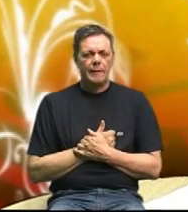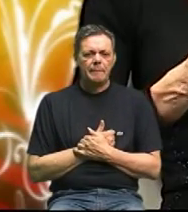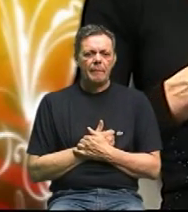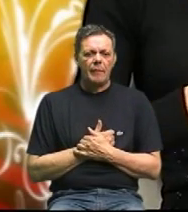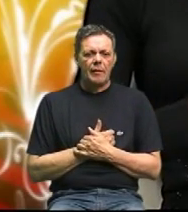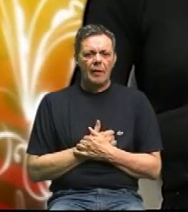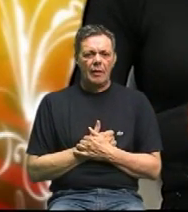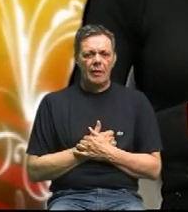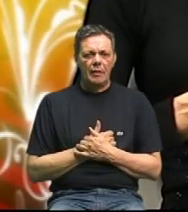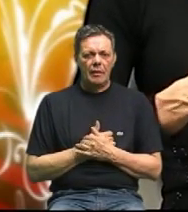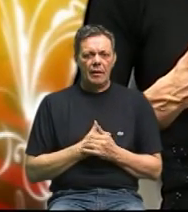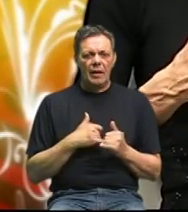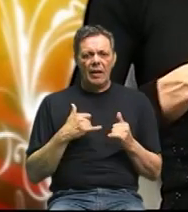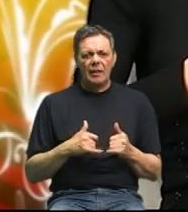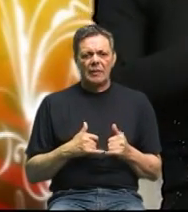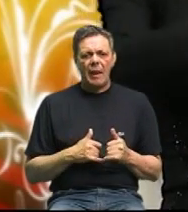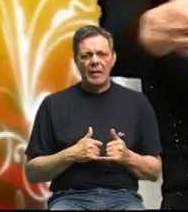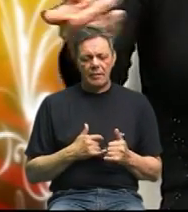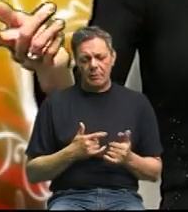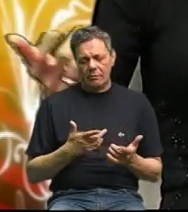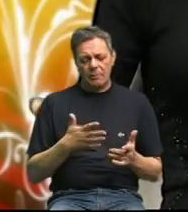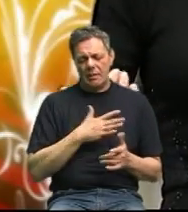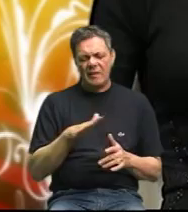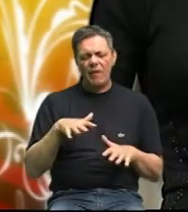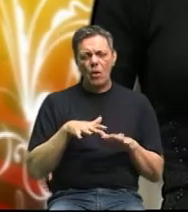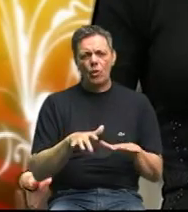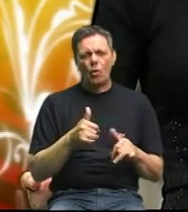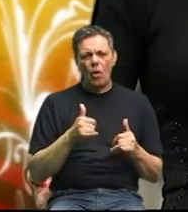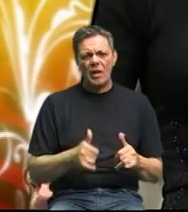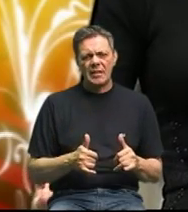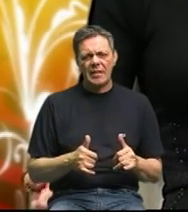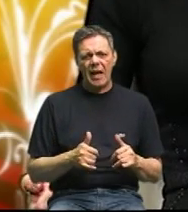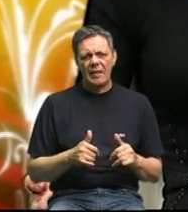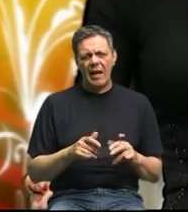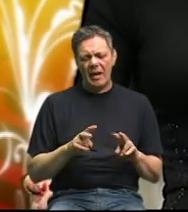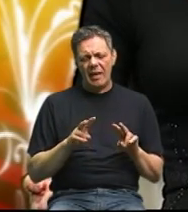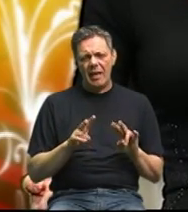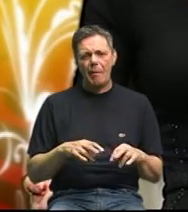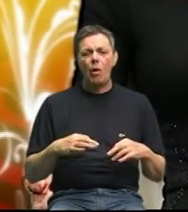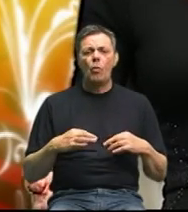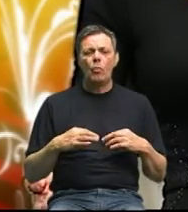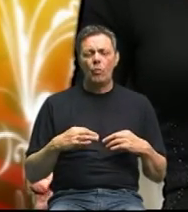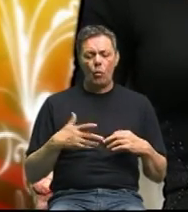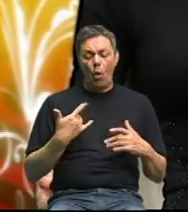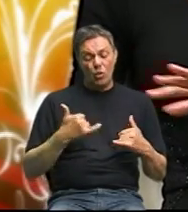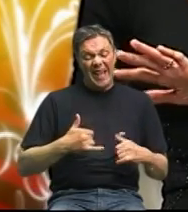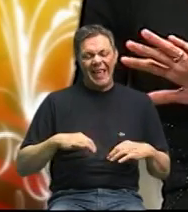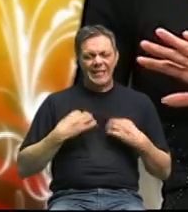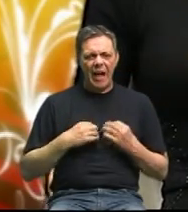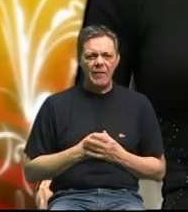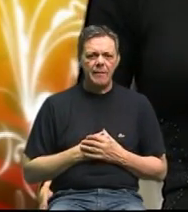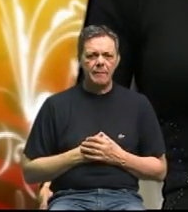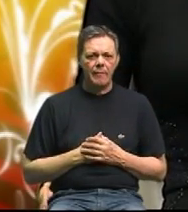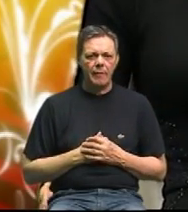danas to je svi ljudi koji sad imaju ove zdrave stanje i sve ovi